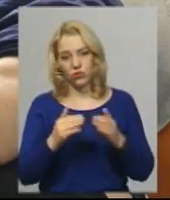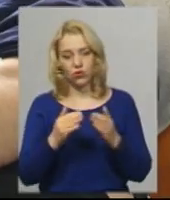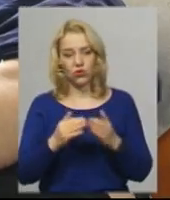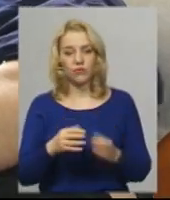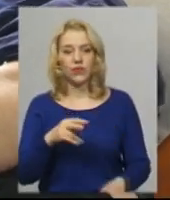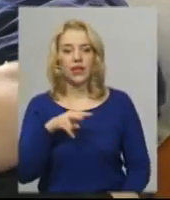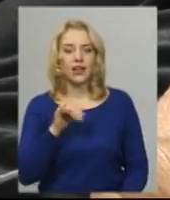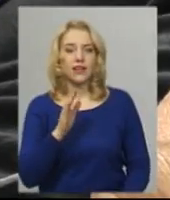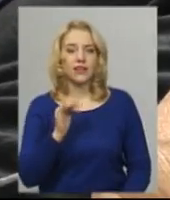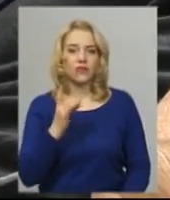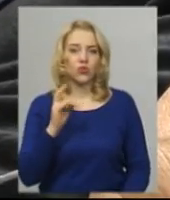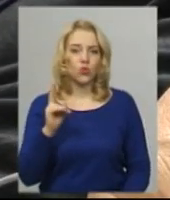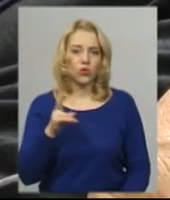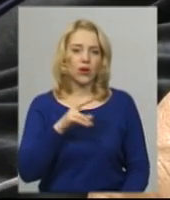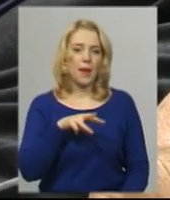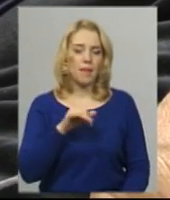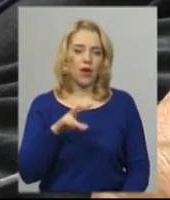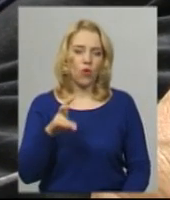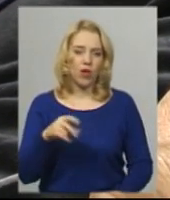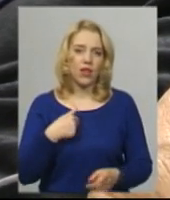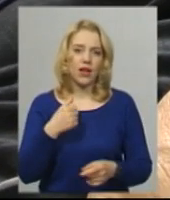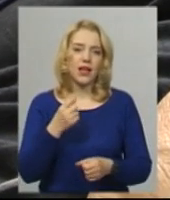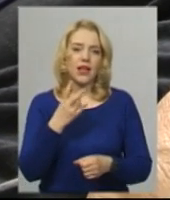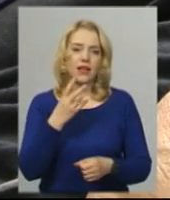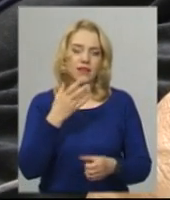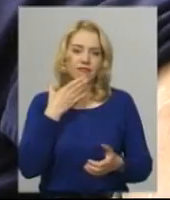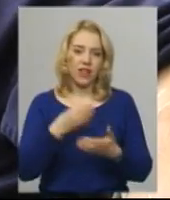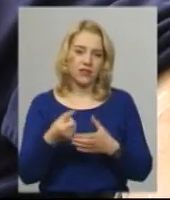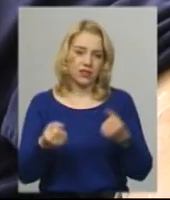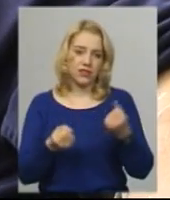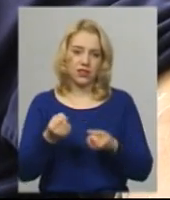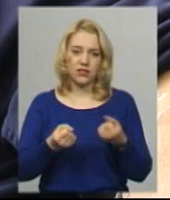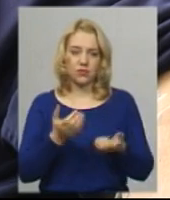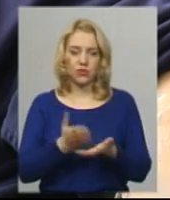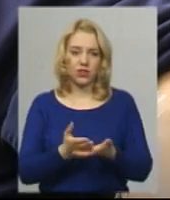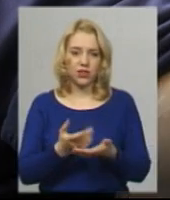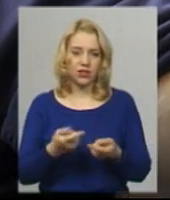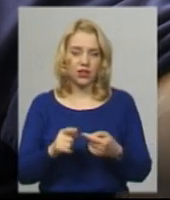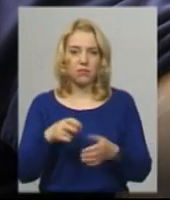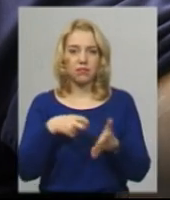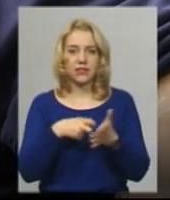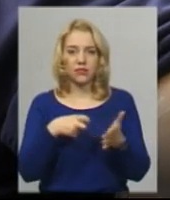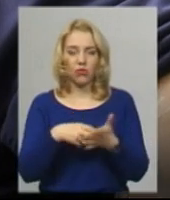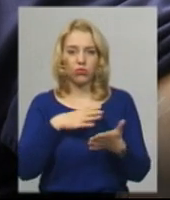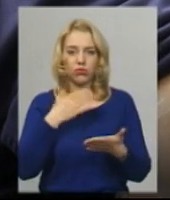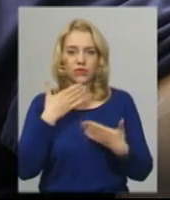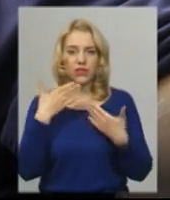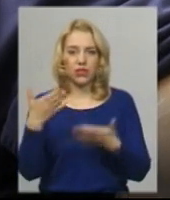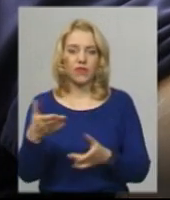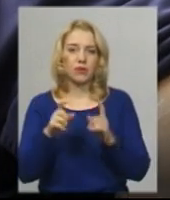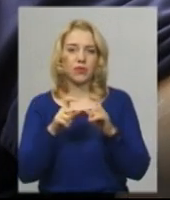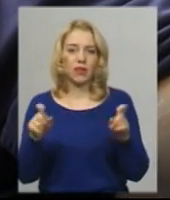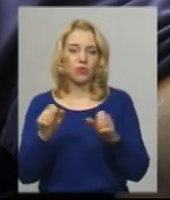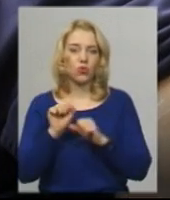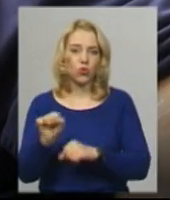Шмирки Волочиського району, на процедуру гемодіалізу добирається власним транспортом. Письмово я звертався в департамент охорони здоров'я